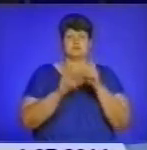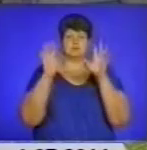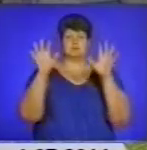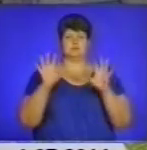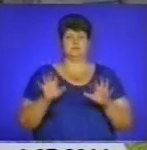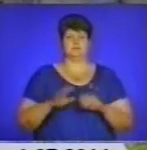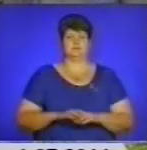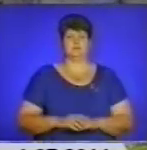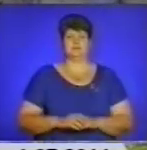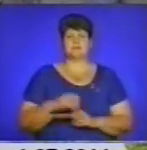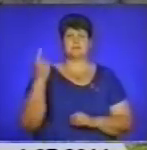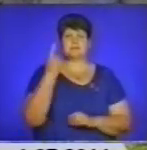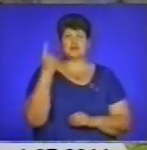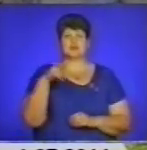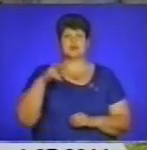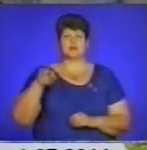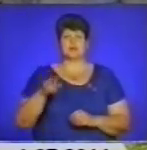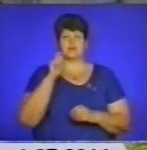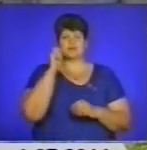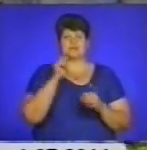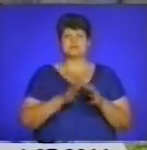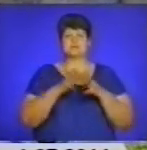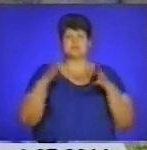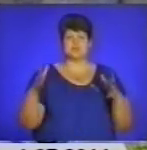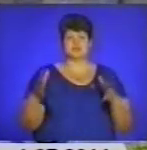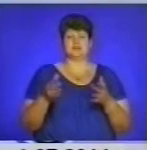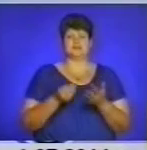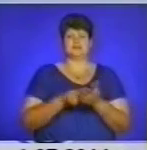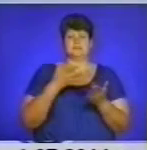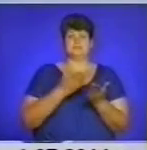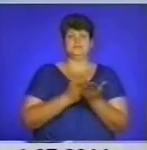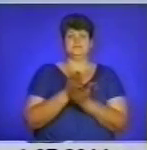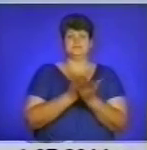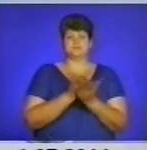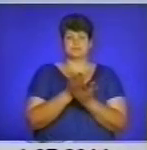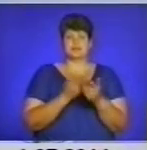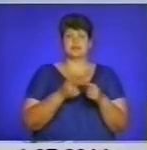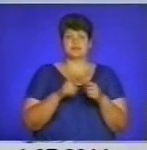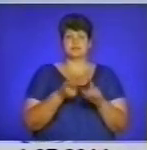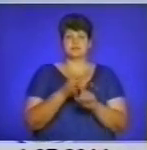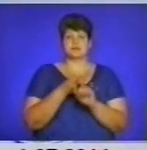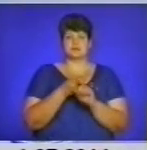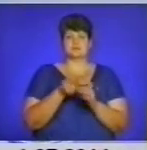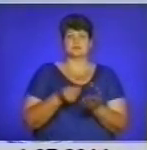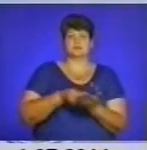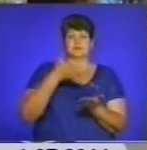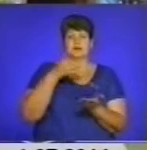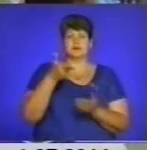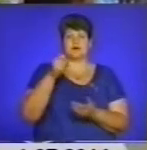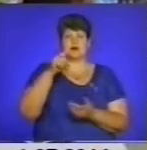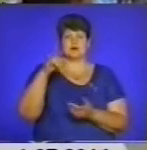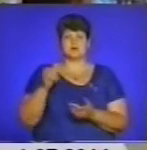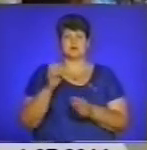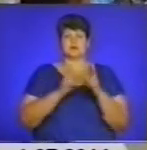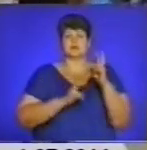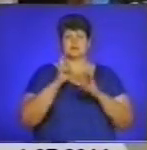З 1 липня в Україні збільшилися тарифи на комунальні послуги. Це зумовлено подорожчанням у травні газу для підприємств